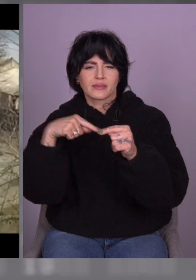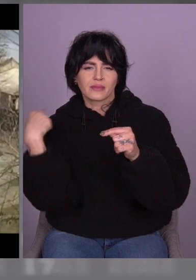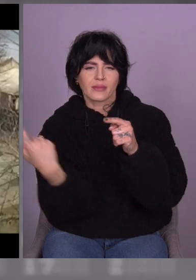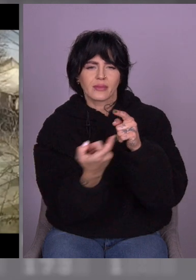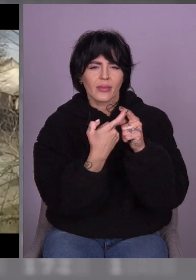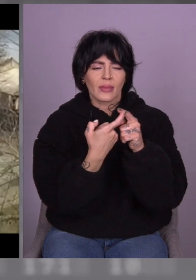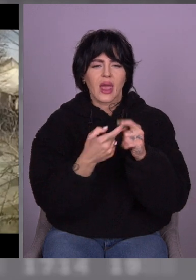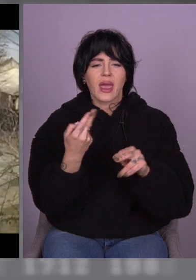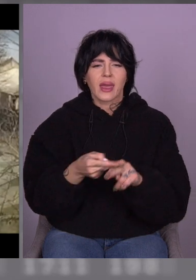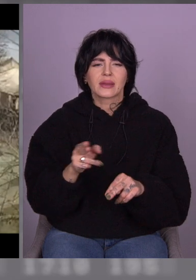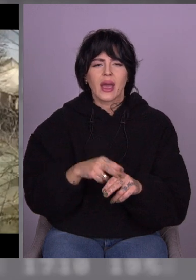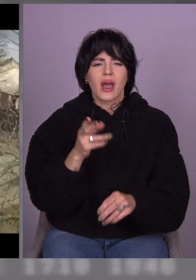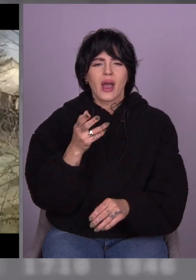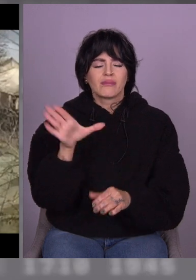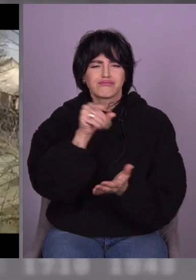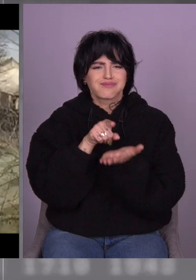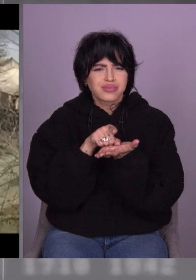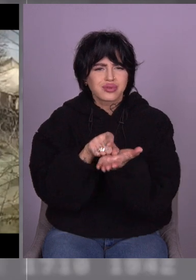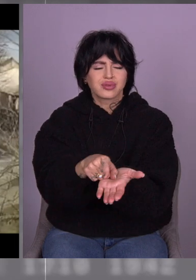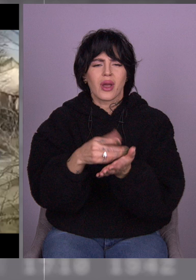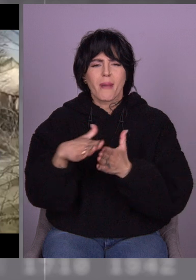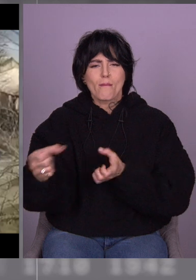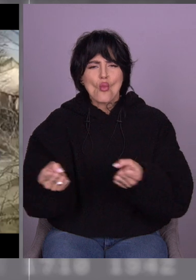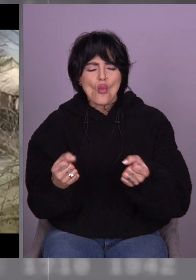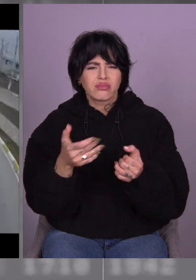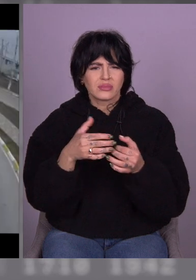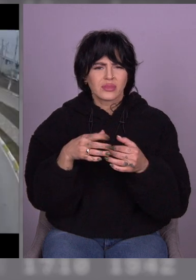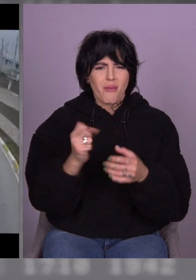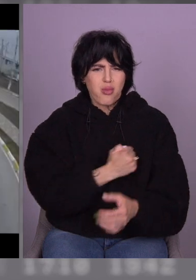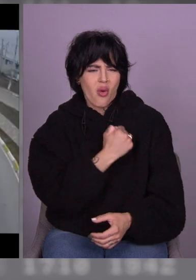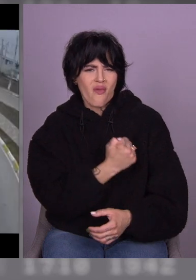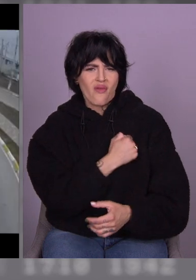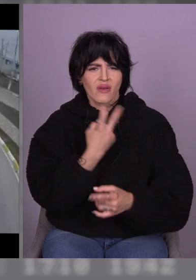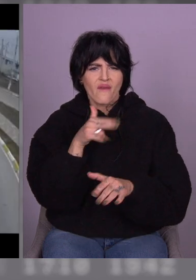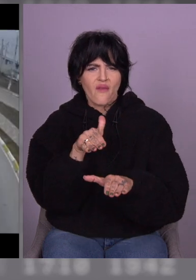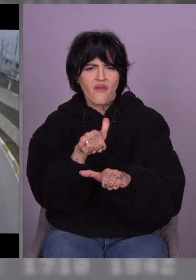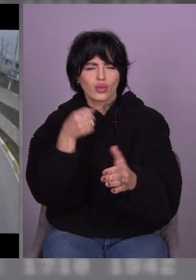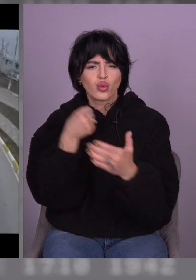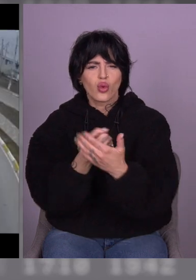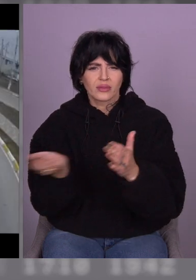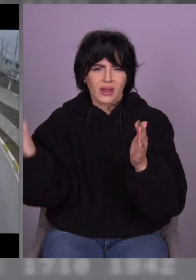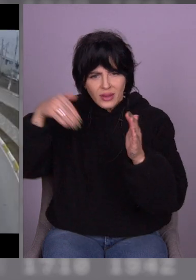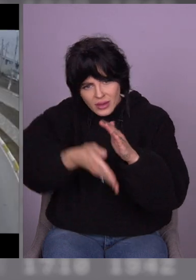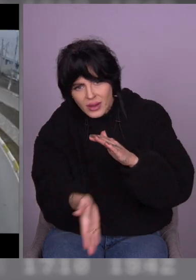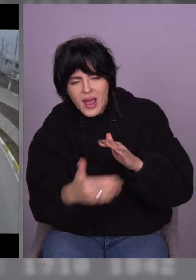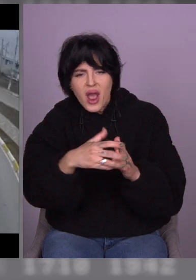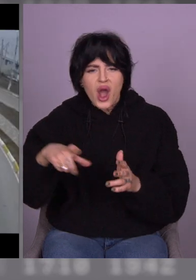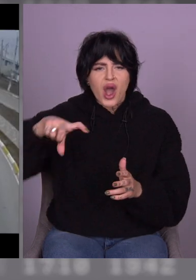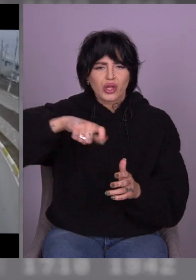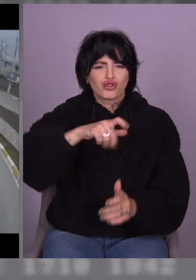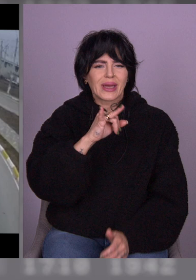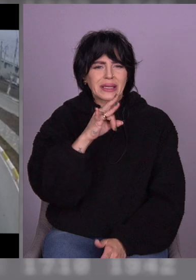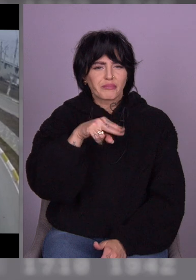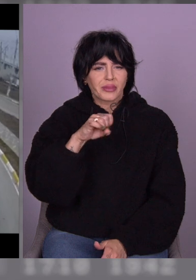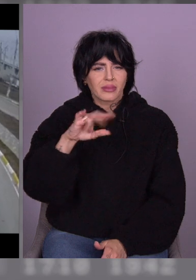БТРи, бронемашини і так далі виїжджають і їдуть вниз до річки Ірпінтя, це мостик, тому що